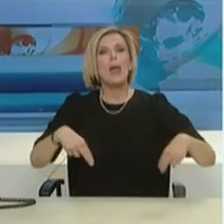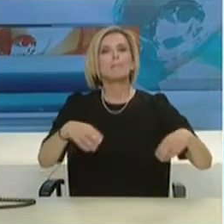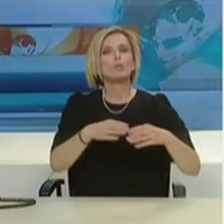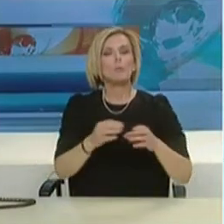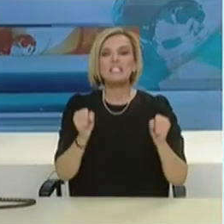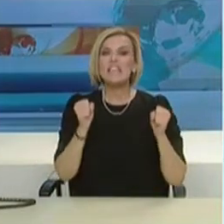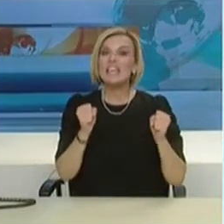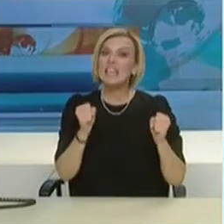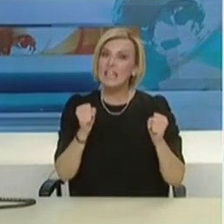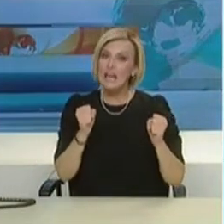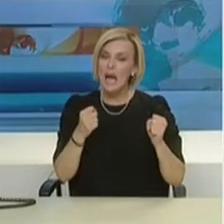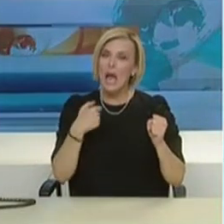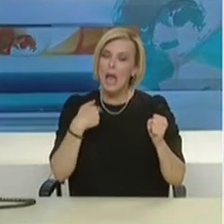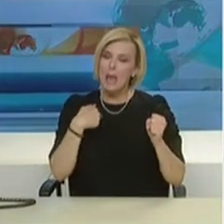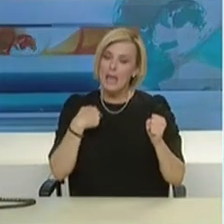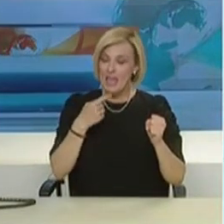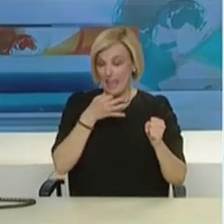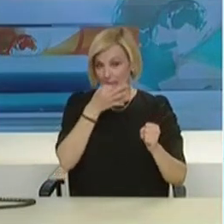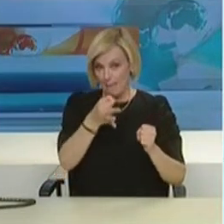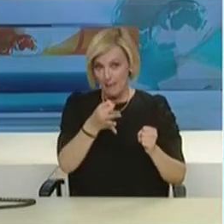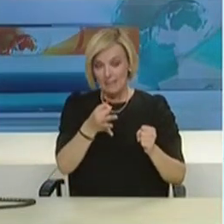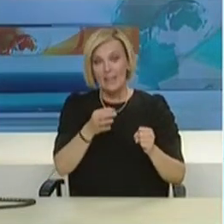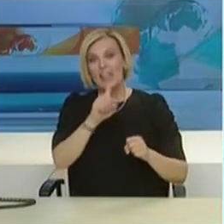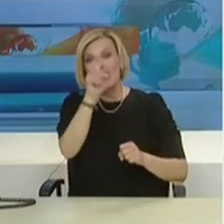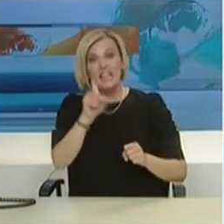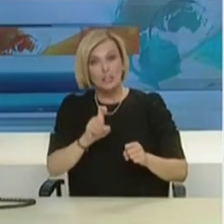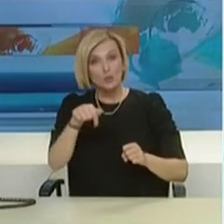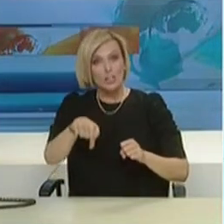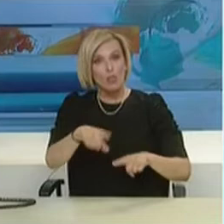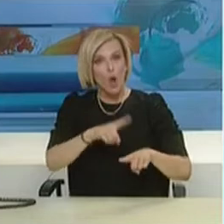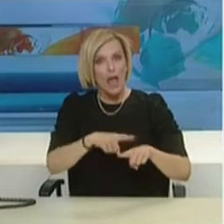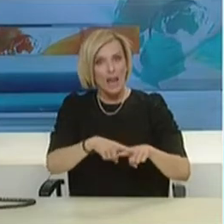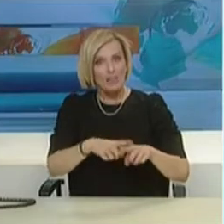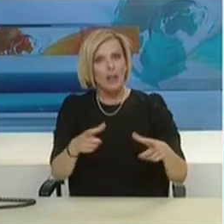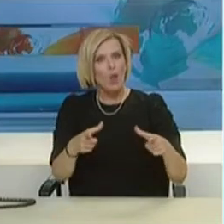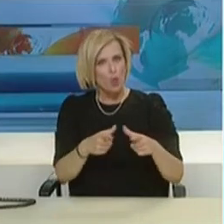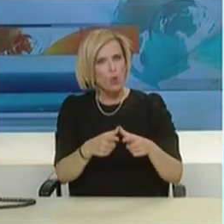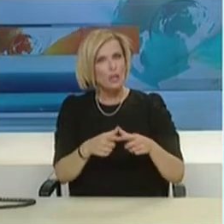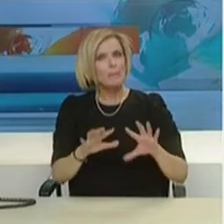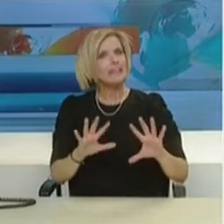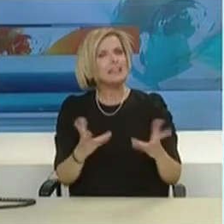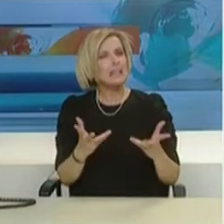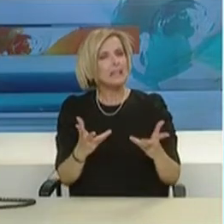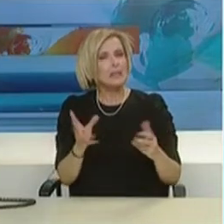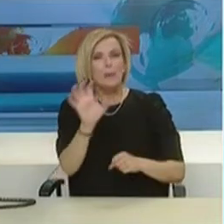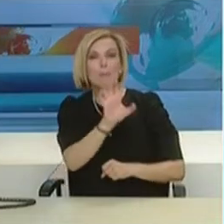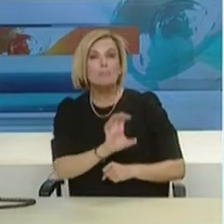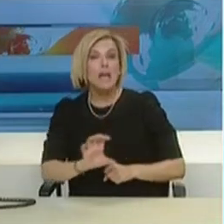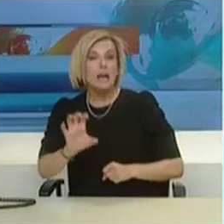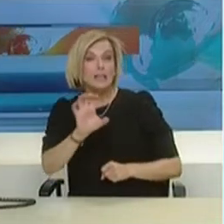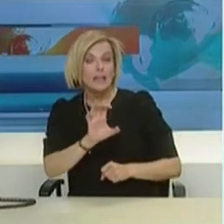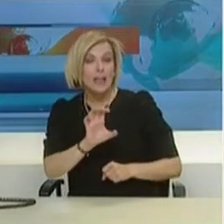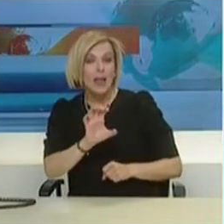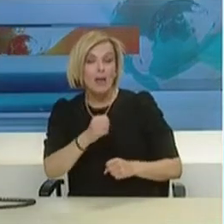Είπατε τότε ότι μπορεί να δοκιμάζαμε και κάτι που δεν έχει δοκιμαστεί σε άλλες χώρες. Θα δοκιμάσουμε κάτι ξεχωριστό εμείς από αυτά